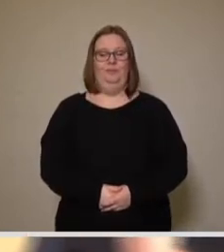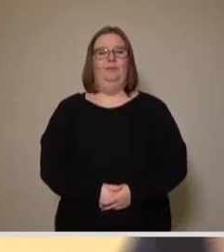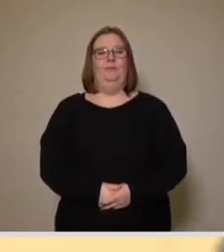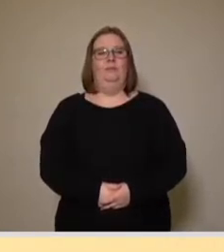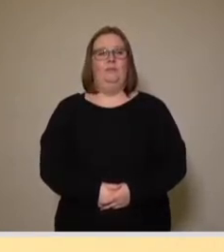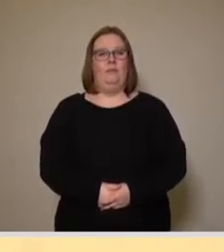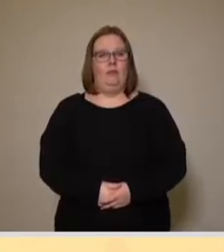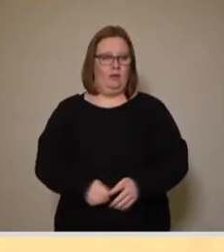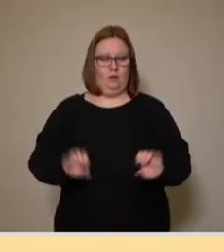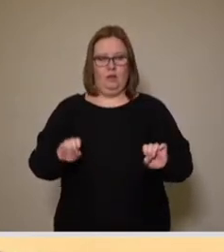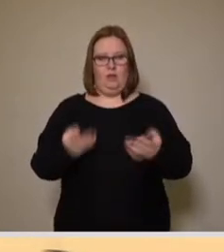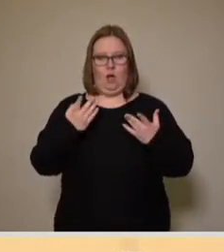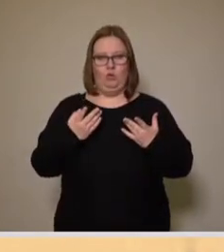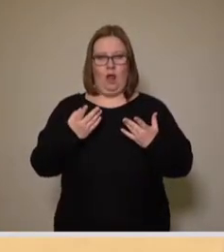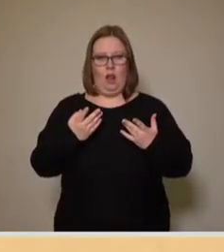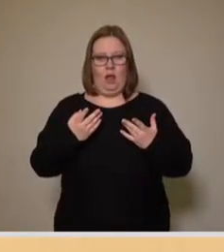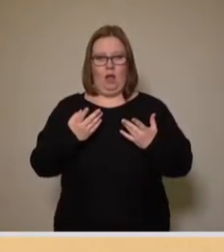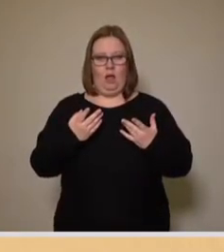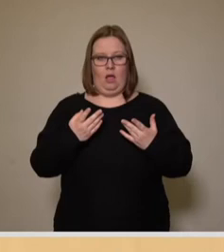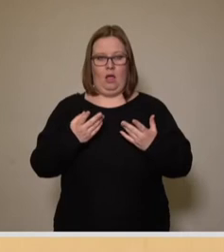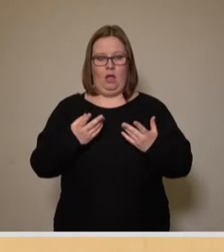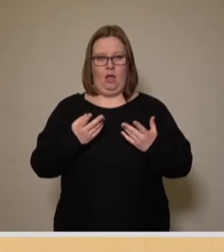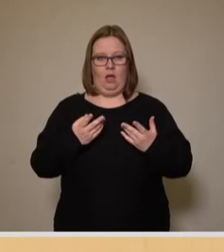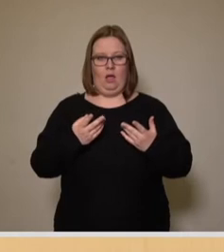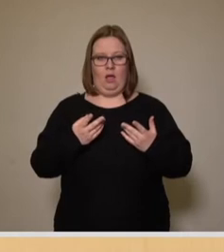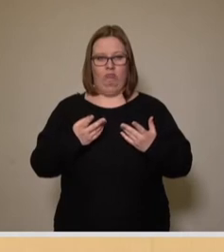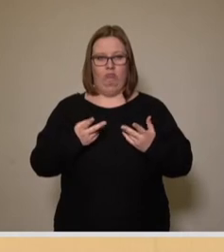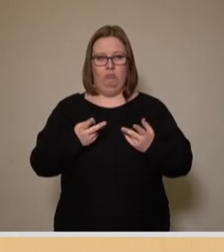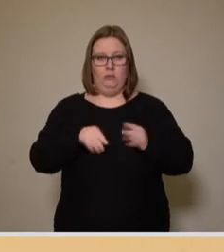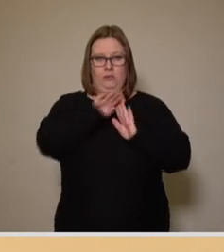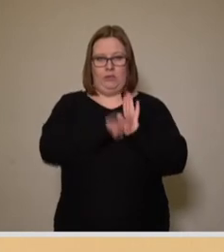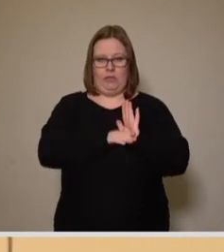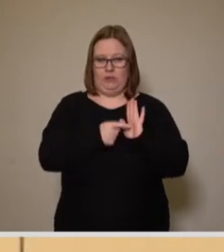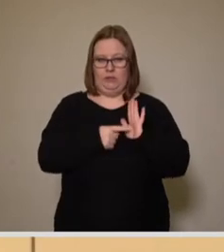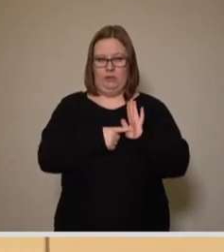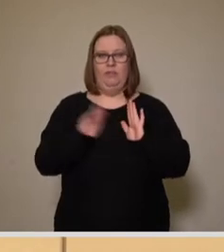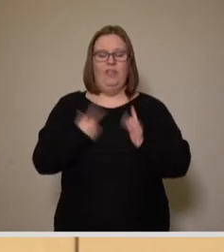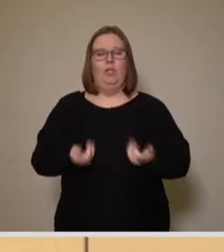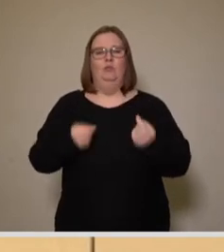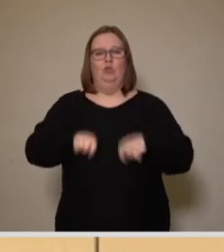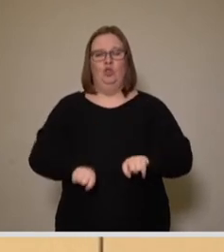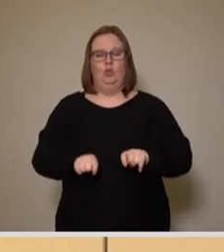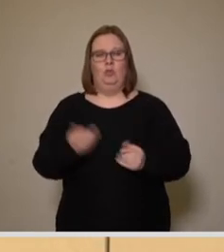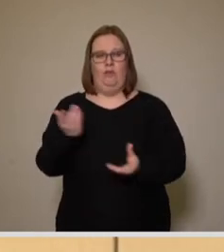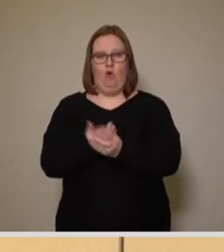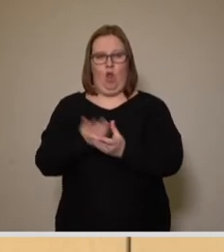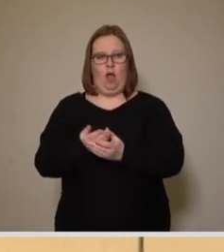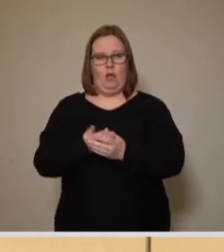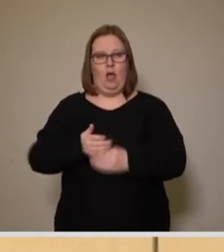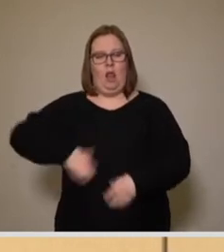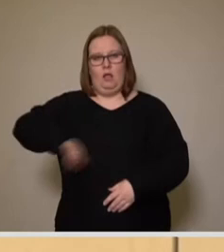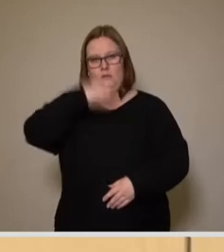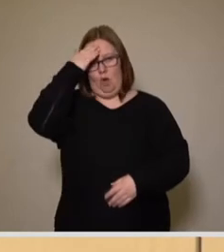Die aktuelle Rechtsprechung wurde in der Beschlussvorlage zur Verordnung der Landeshauptstadt Dresden